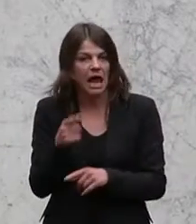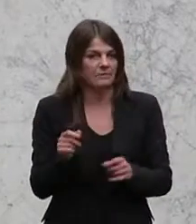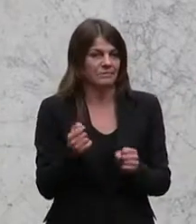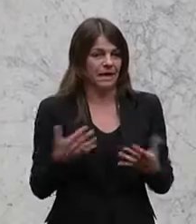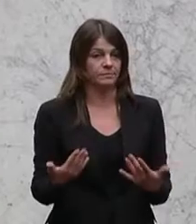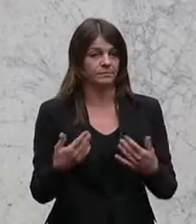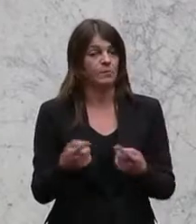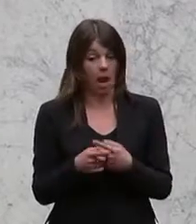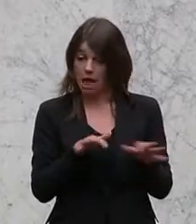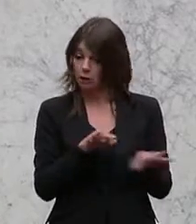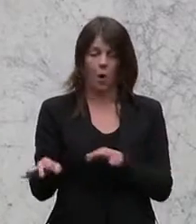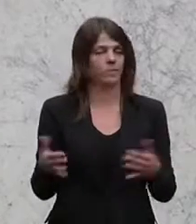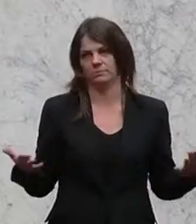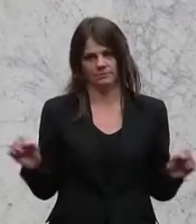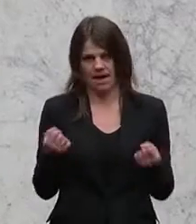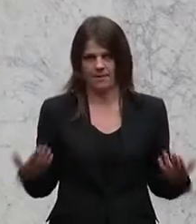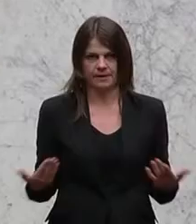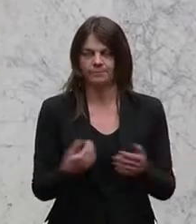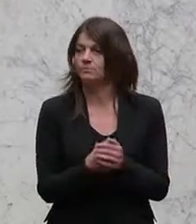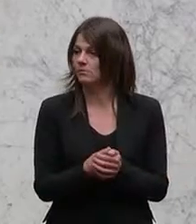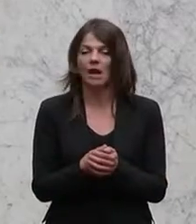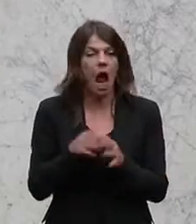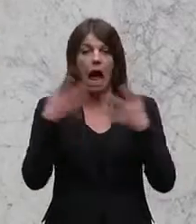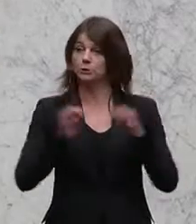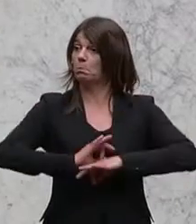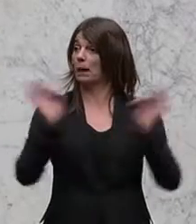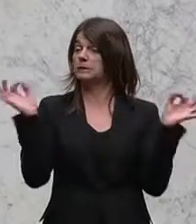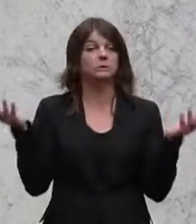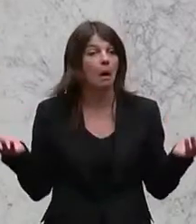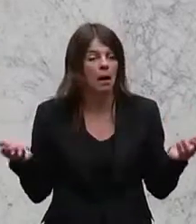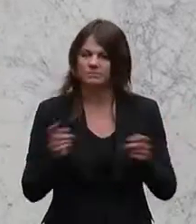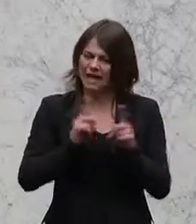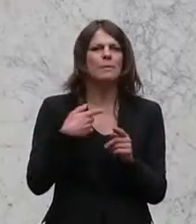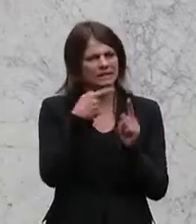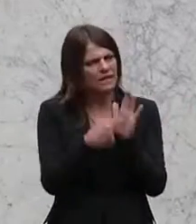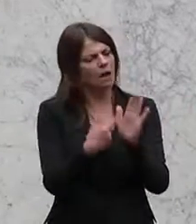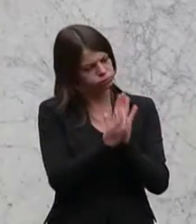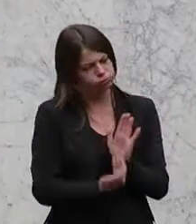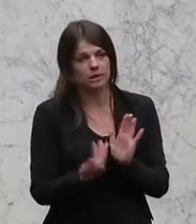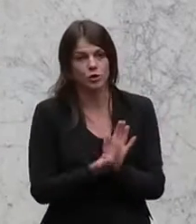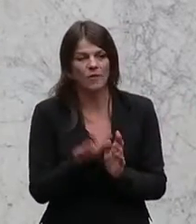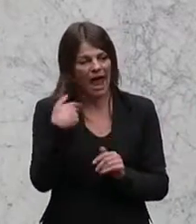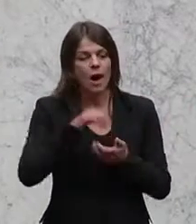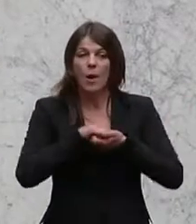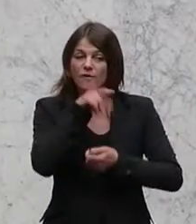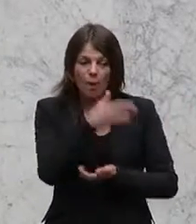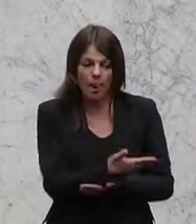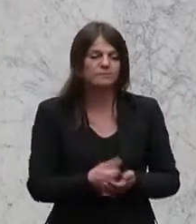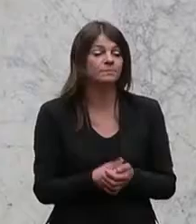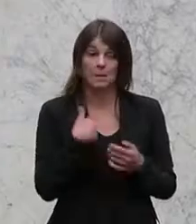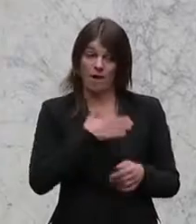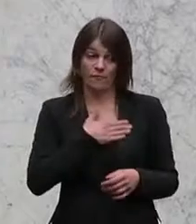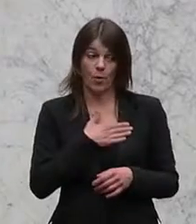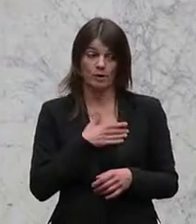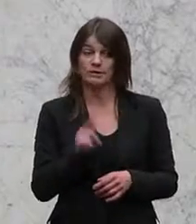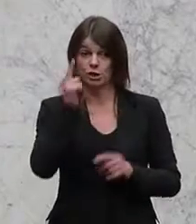es ist ja alles schwerstens in Ordnung, alles ist bestens. Dann reden wir halt über die Tatsachen. Und Herr Kollege Vogel, bin froh, dass